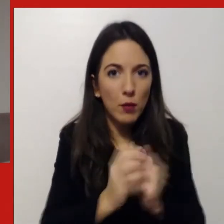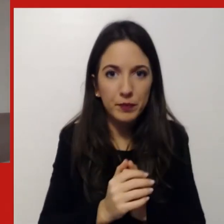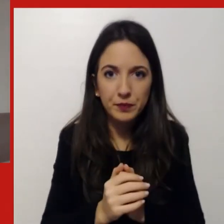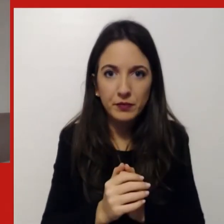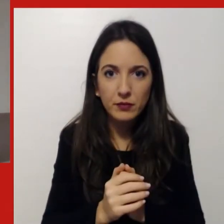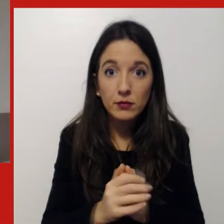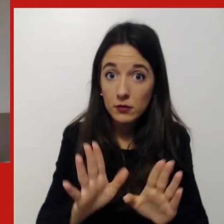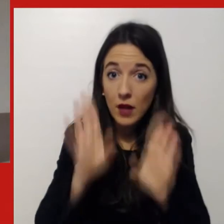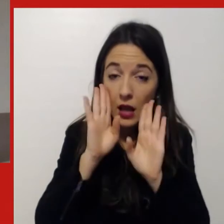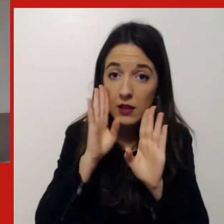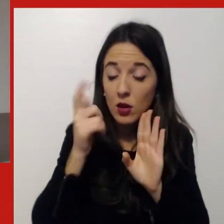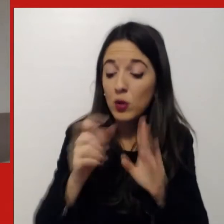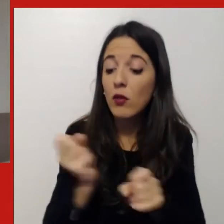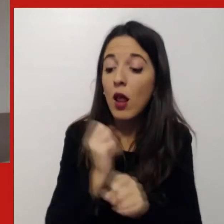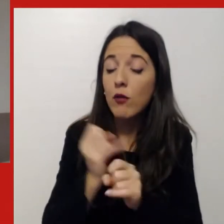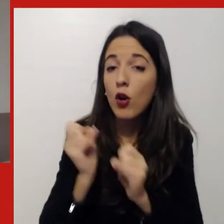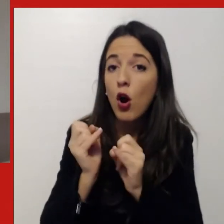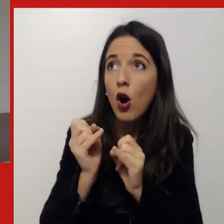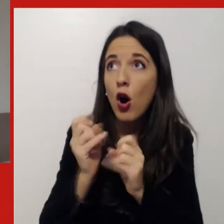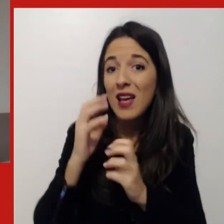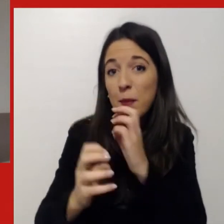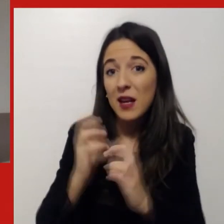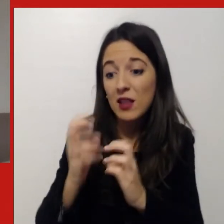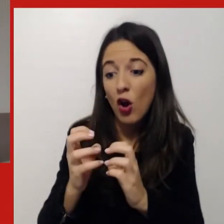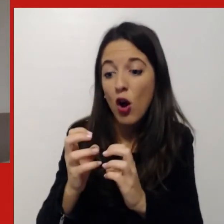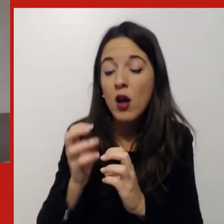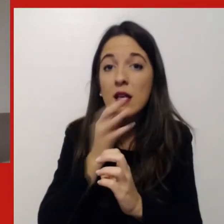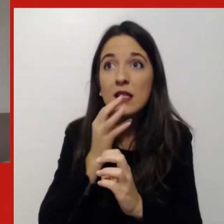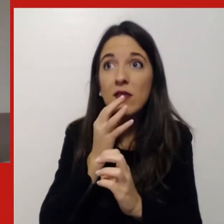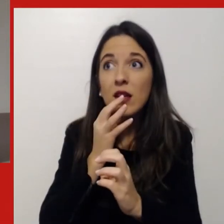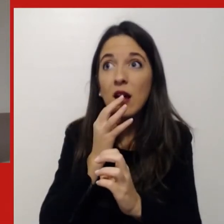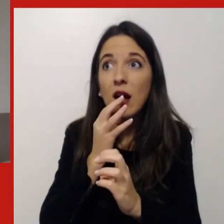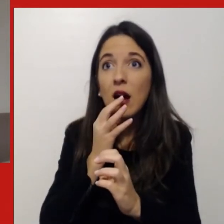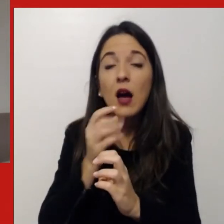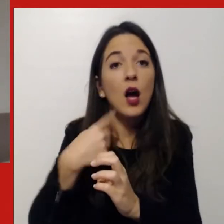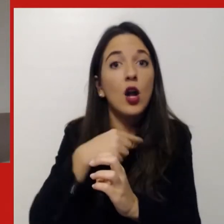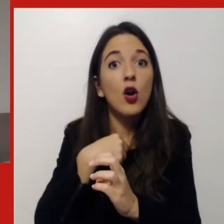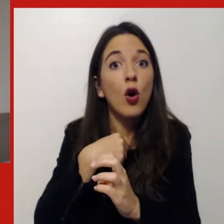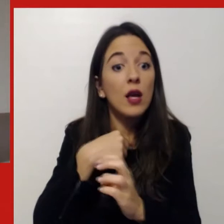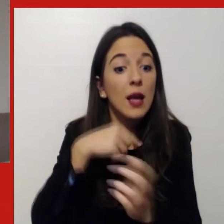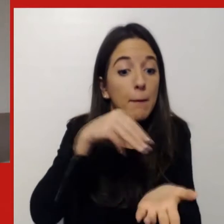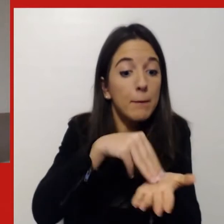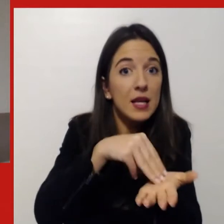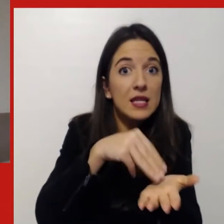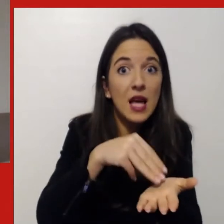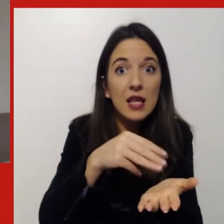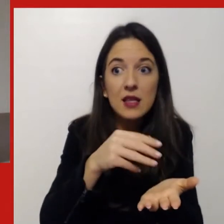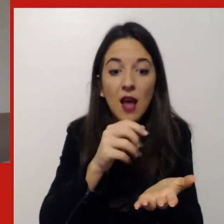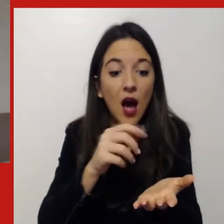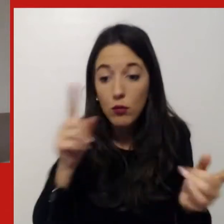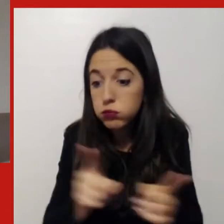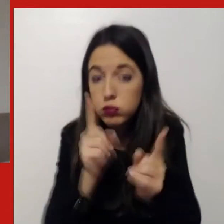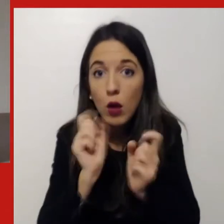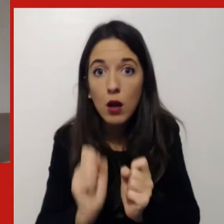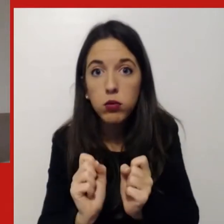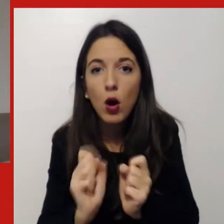poter compensare alcuni aspetti del nostro lavoro quotidiano con la presenza fisica, tutto il tema della delega, dell'empowerment, della